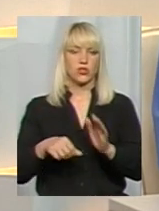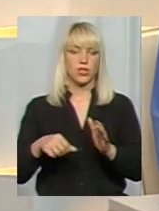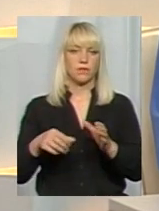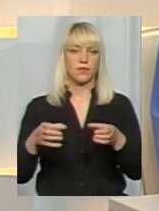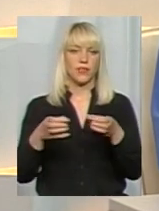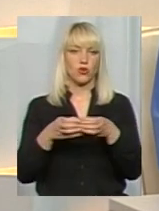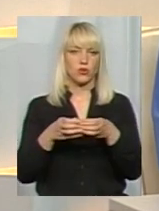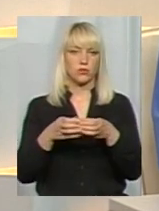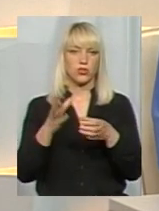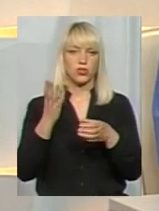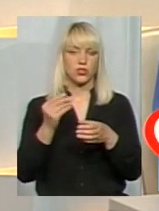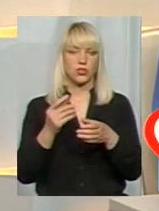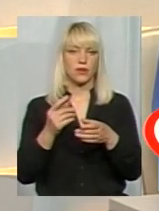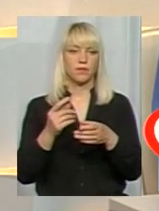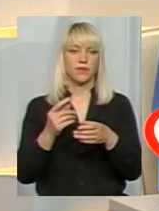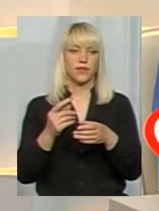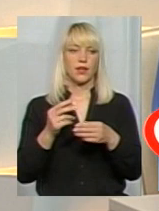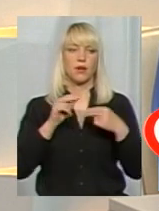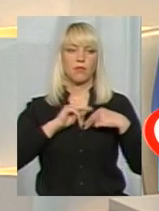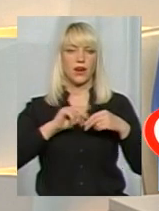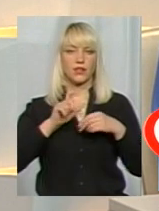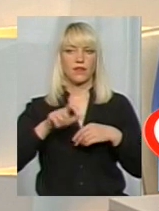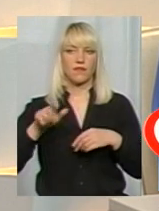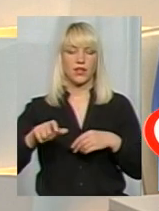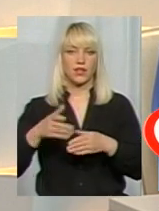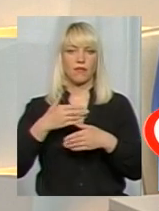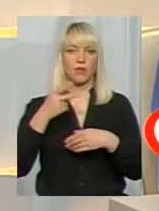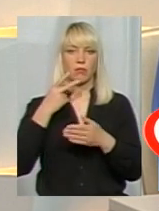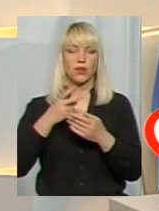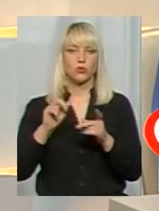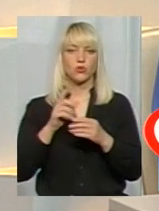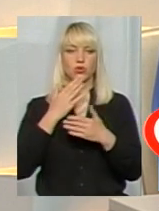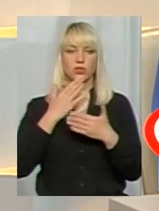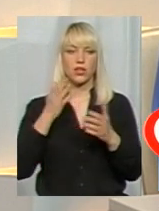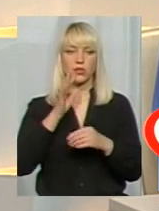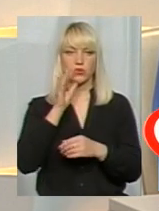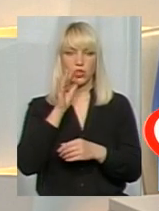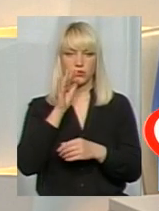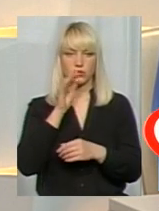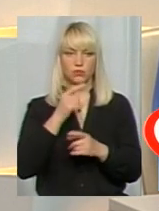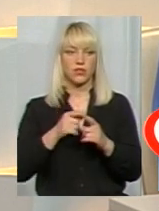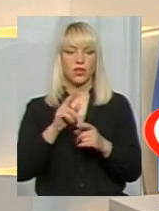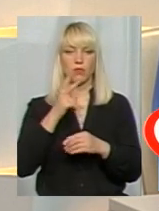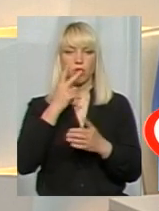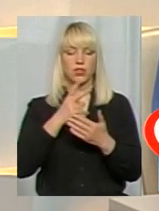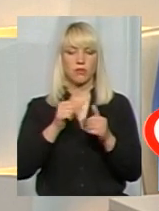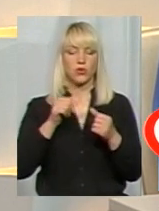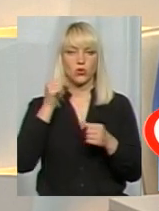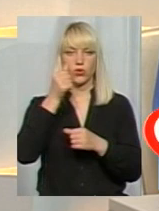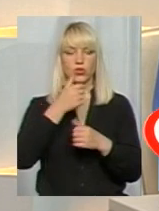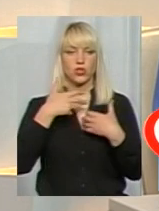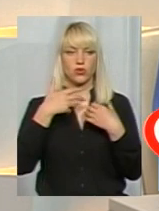розпису певні категорії працівників. Ми бачимо, що останнім часом, і це показала минулорічна